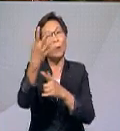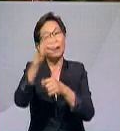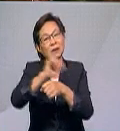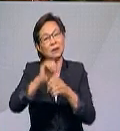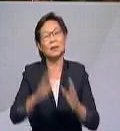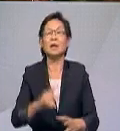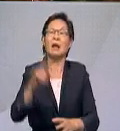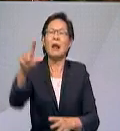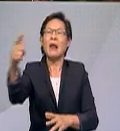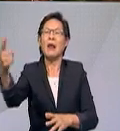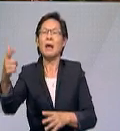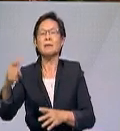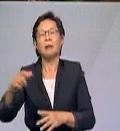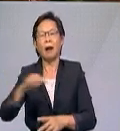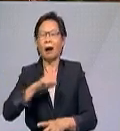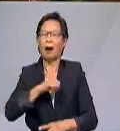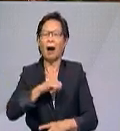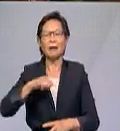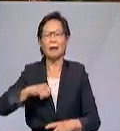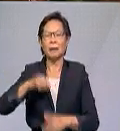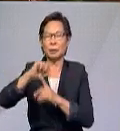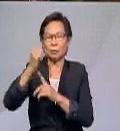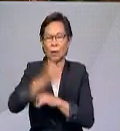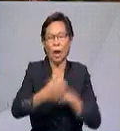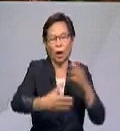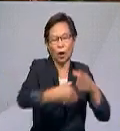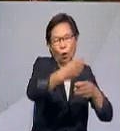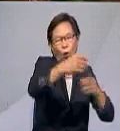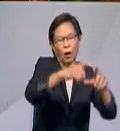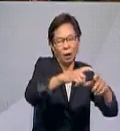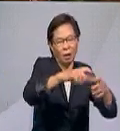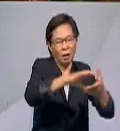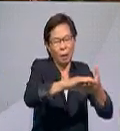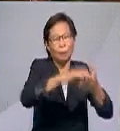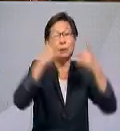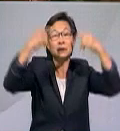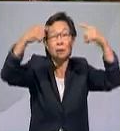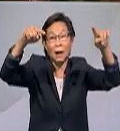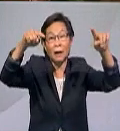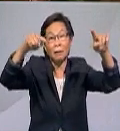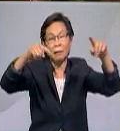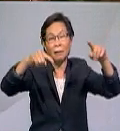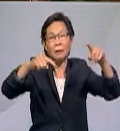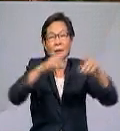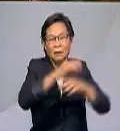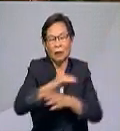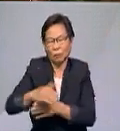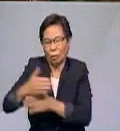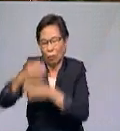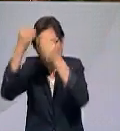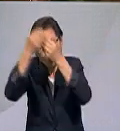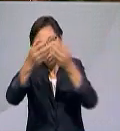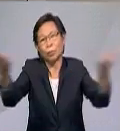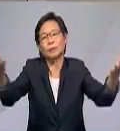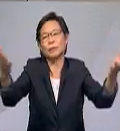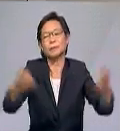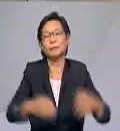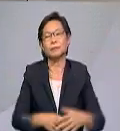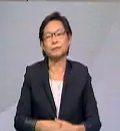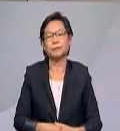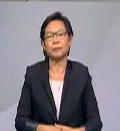persatuan. Oleh kerana itu, saya akan keluarkan kad laporan pencapaian dalam masker dan sedia berkongsi kepada semua pihak.